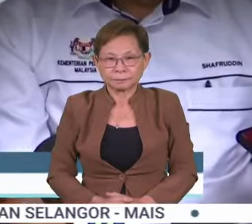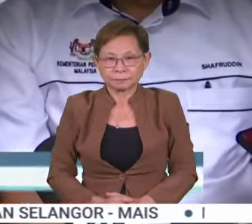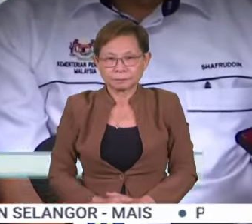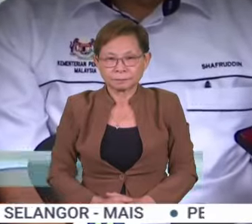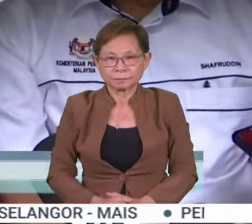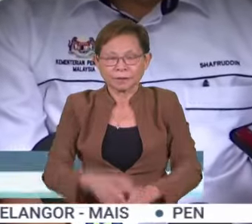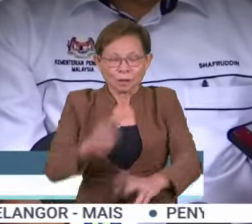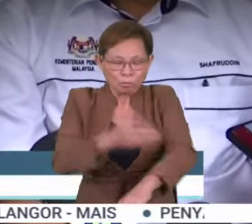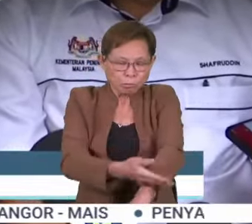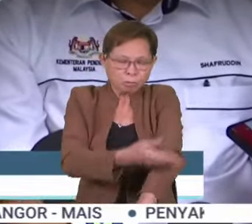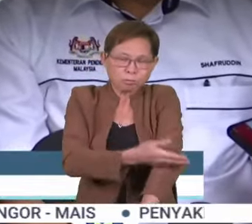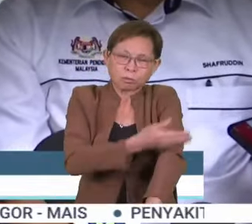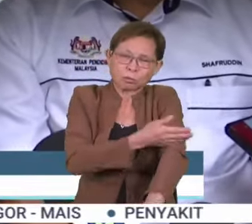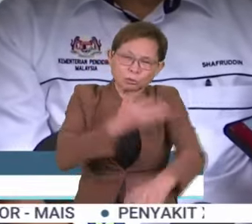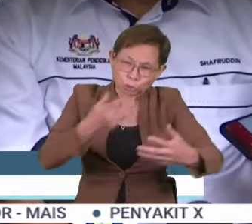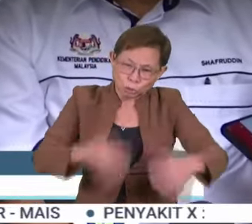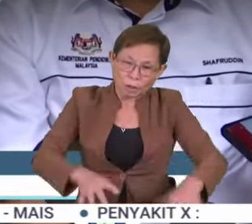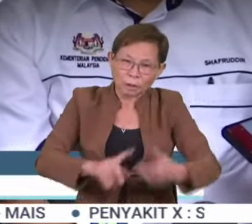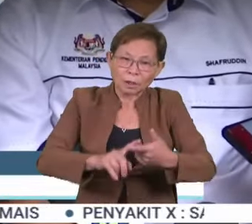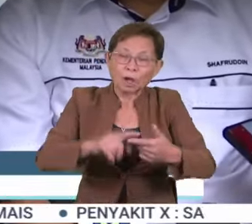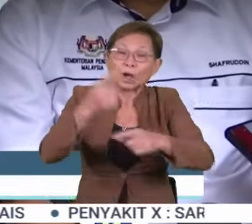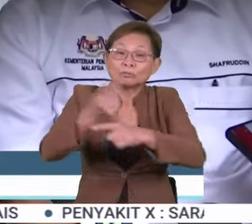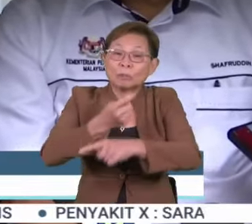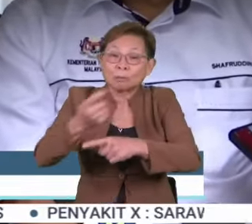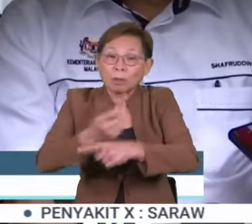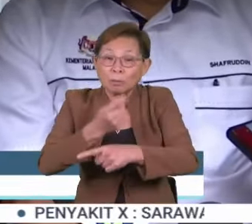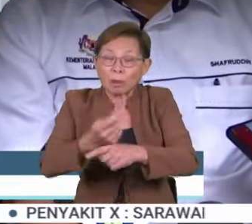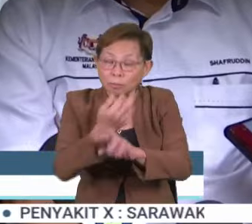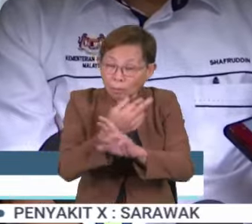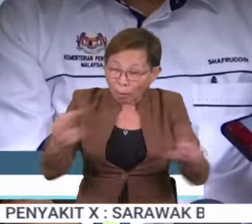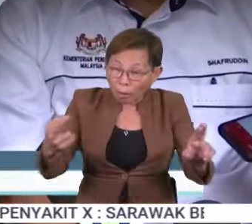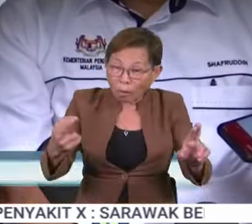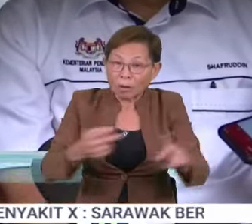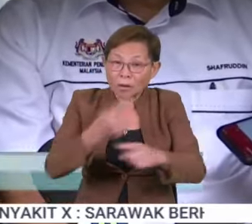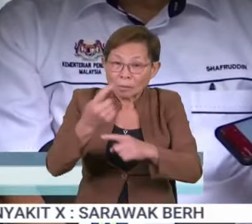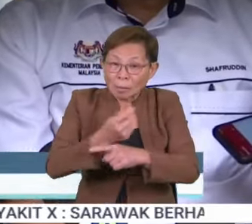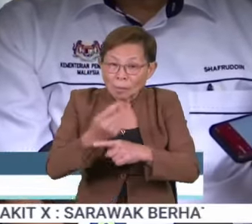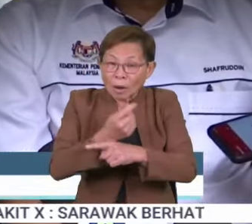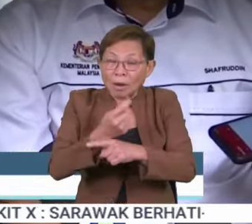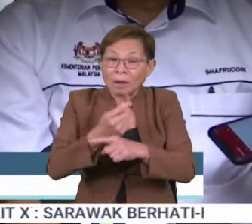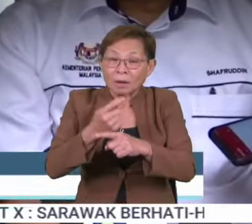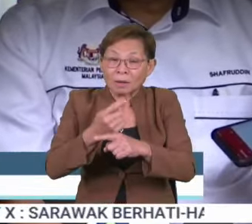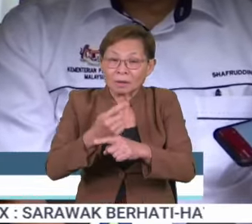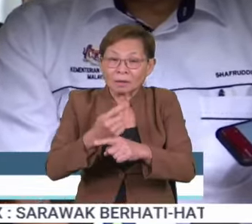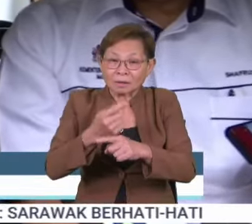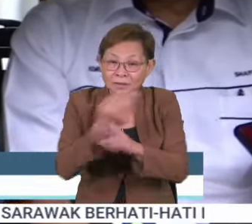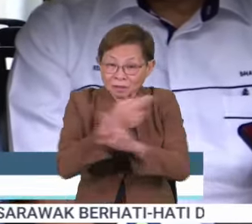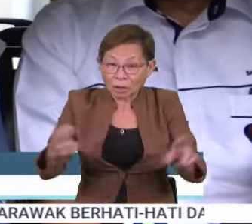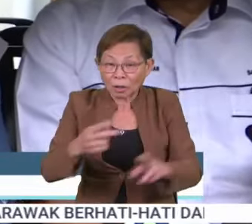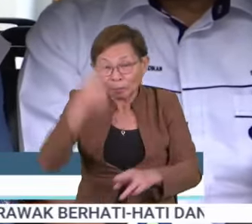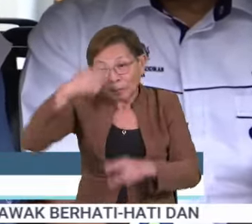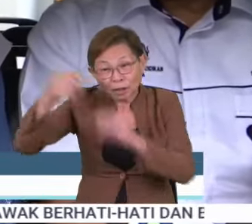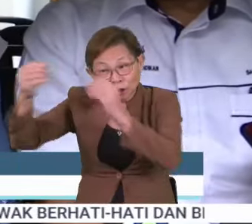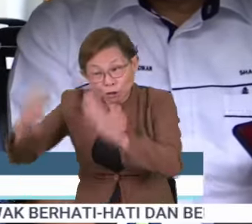Pernama baikan itu kastiliti, kedua latihan persediaan kepada guru-guru kita, bilik